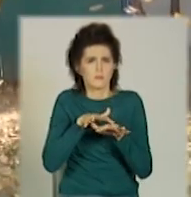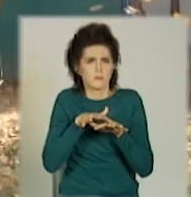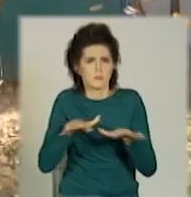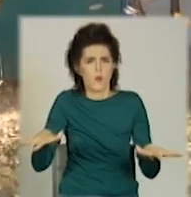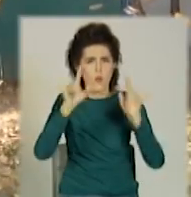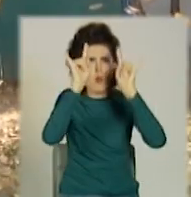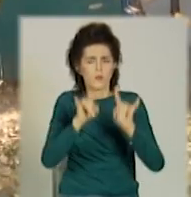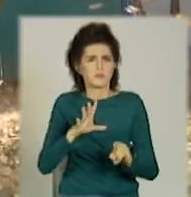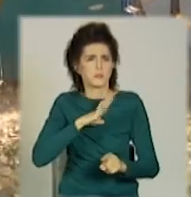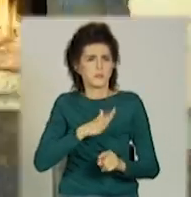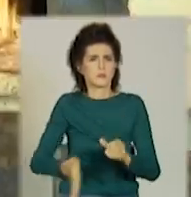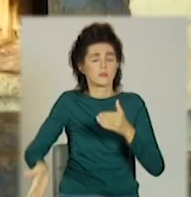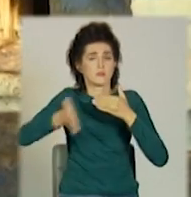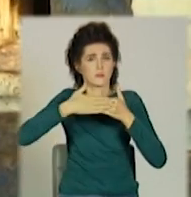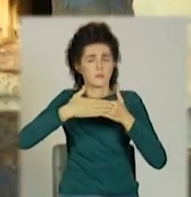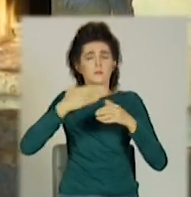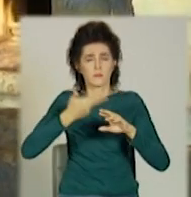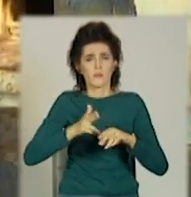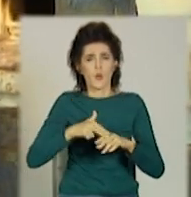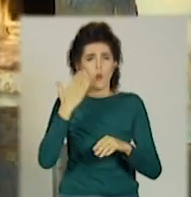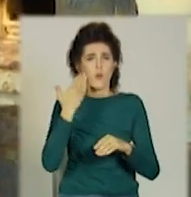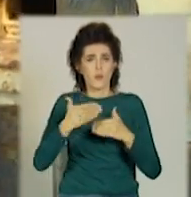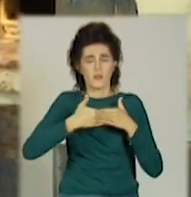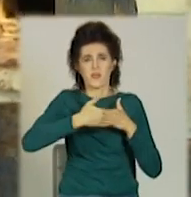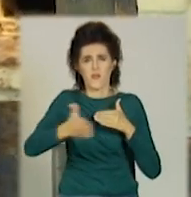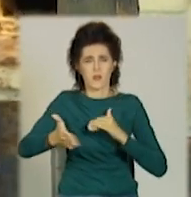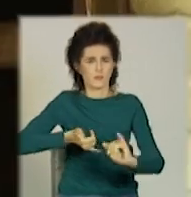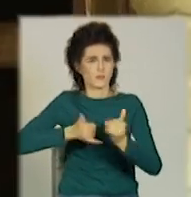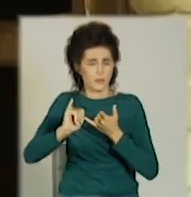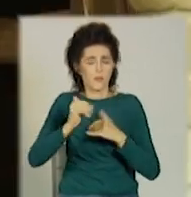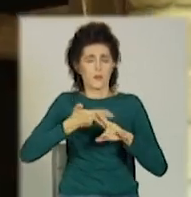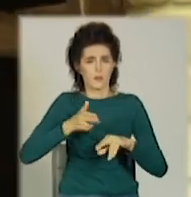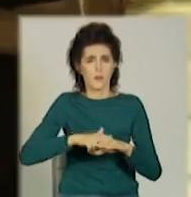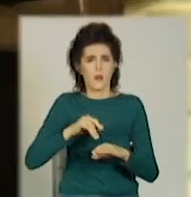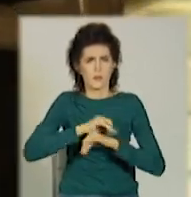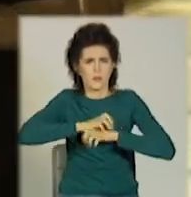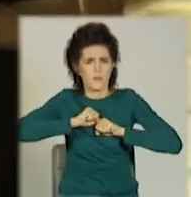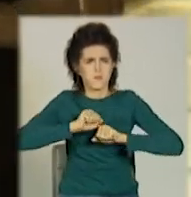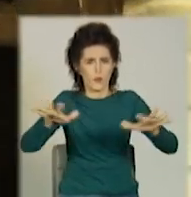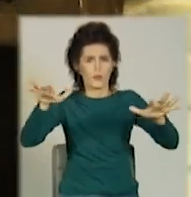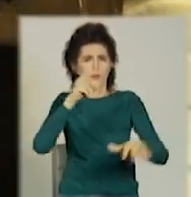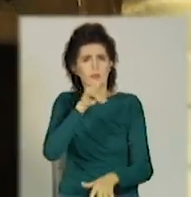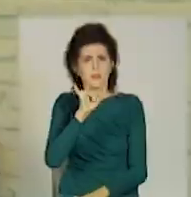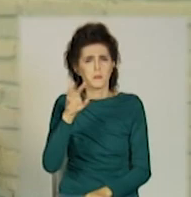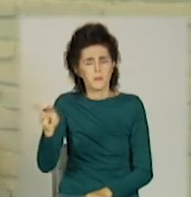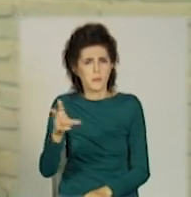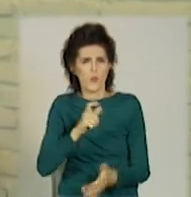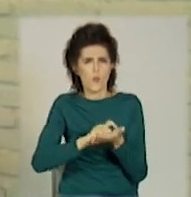вікна були зачинені. Як тільки двері вибили, полум'я розповсюдилось по всіх кімнатах. Аби